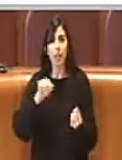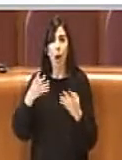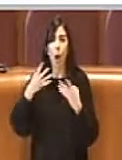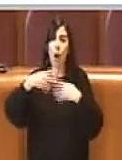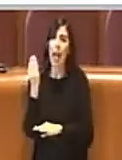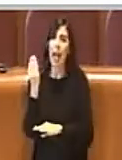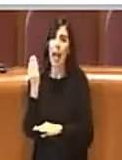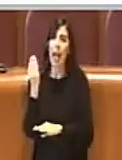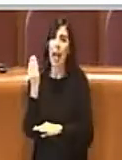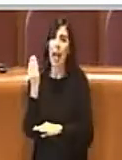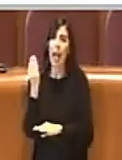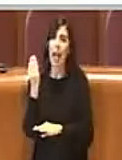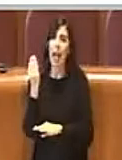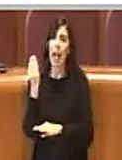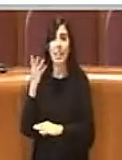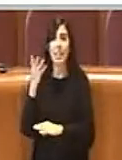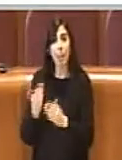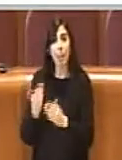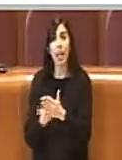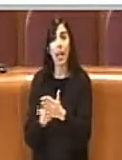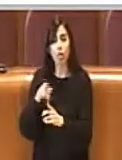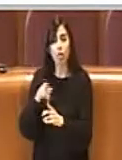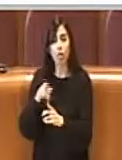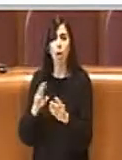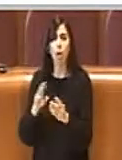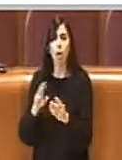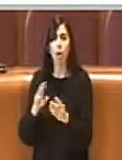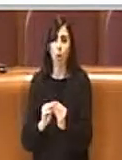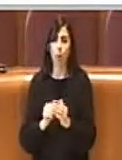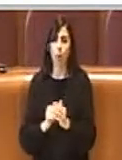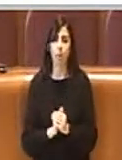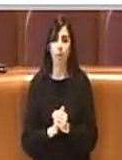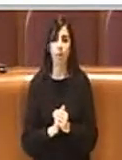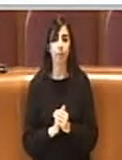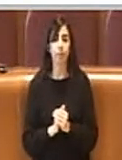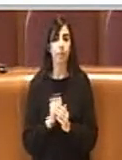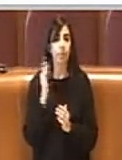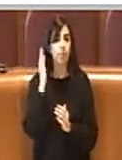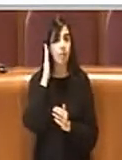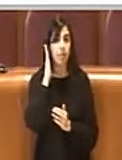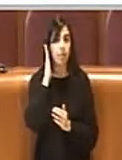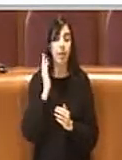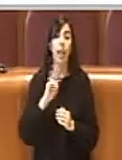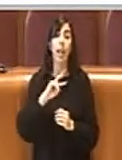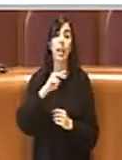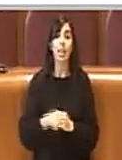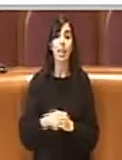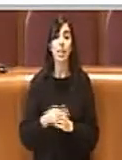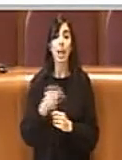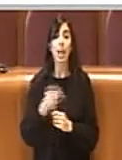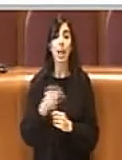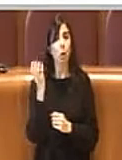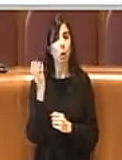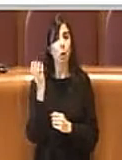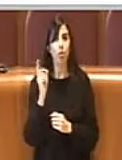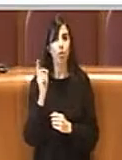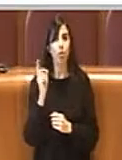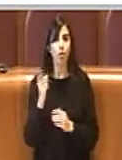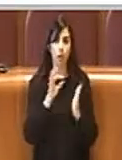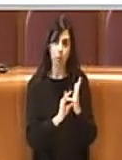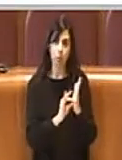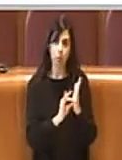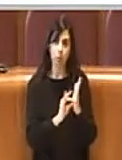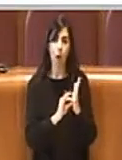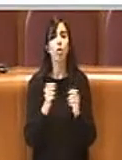diciamo in vigore un'innovazione del lente stesso. Il secondo principio è appunto il principio della città